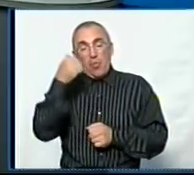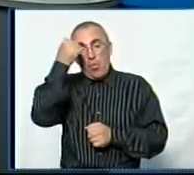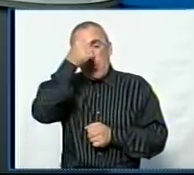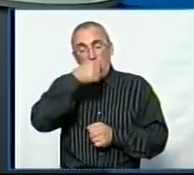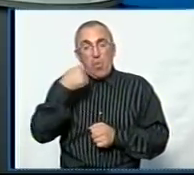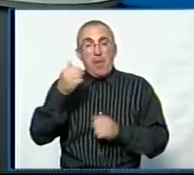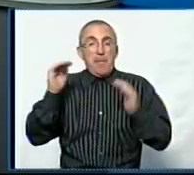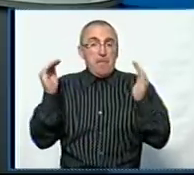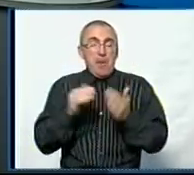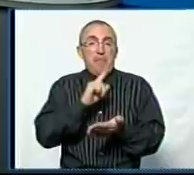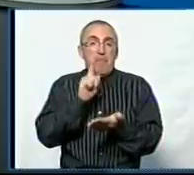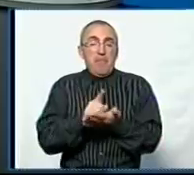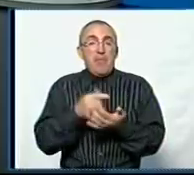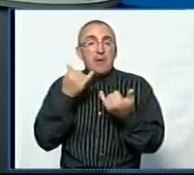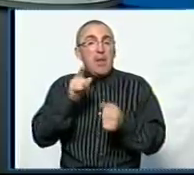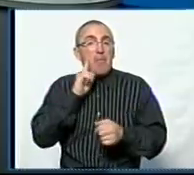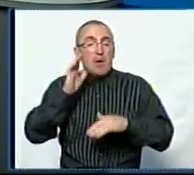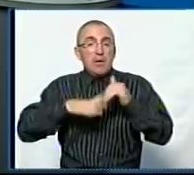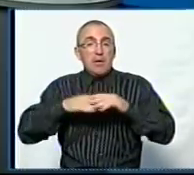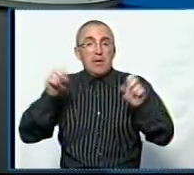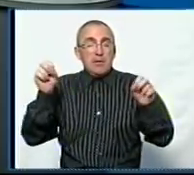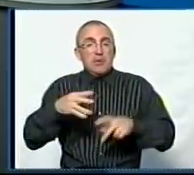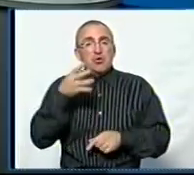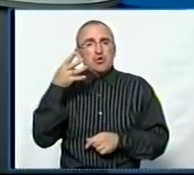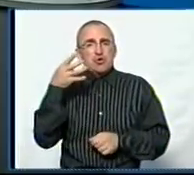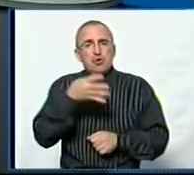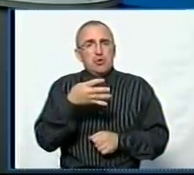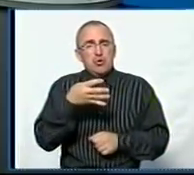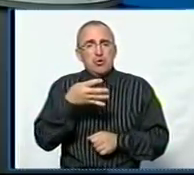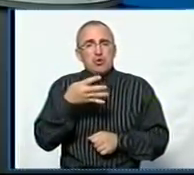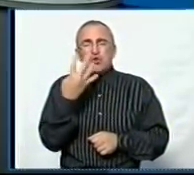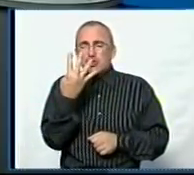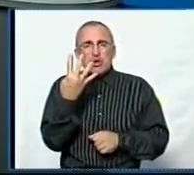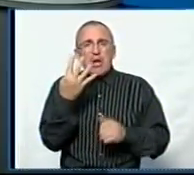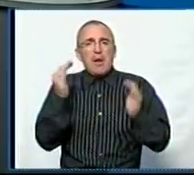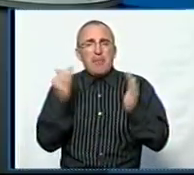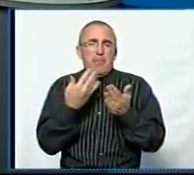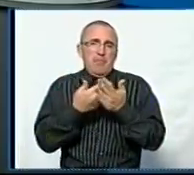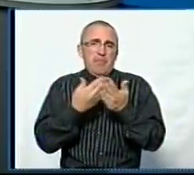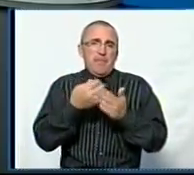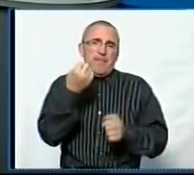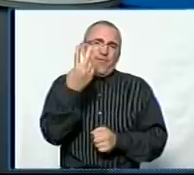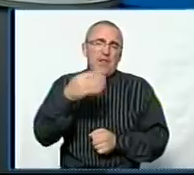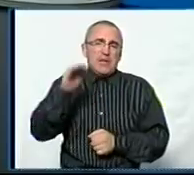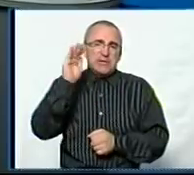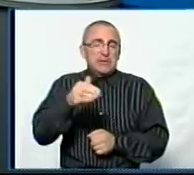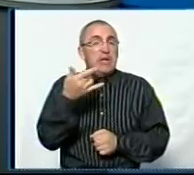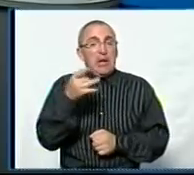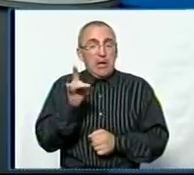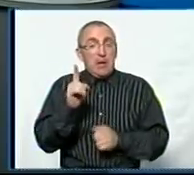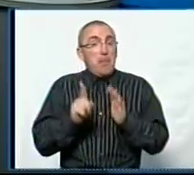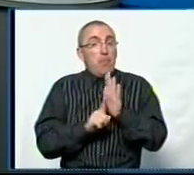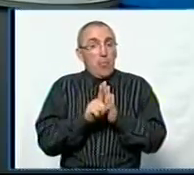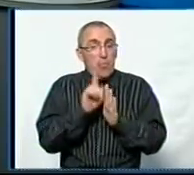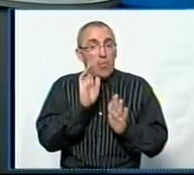мінімально має складати для молодого фахівця 4 мінімальних заробітні плати, умовно десь до 12 тисяч гривень. Це